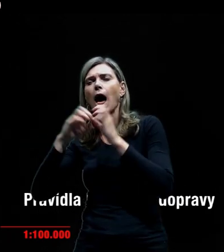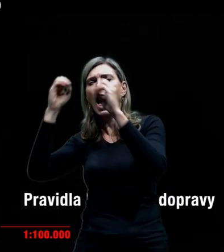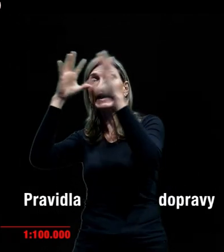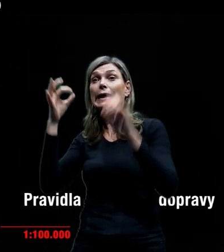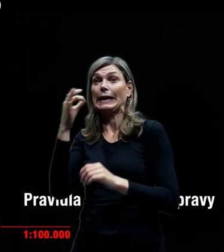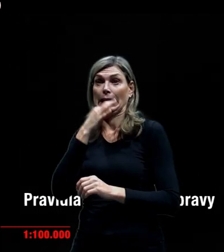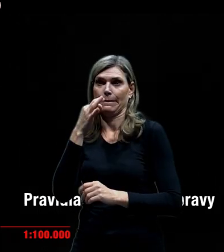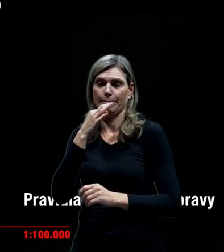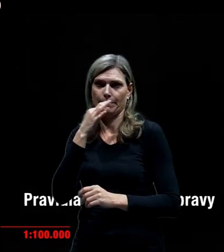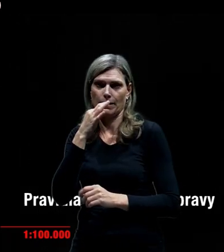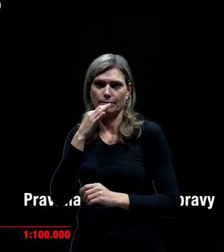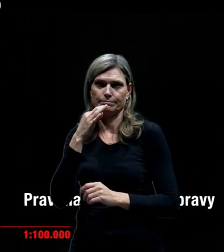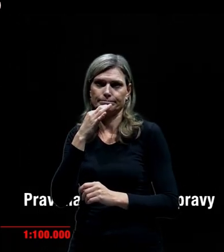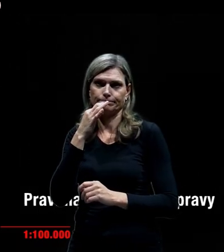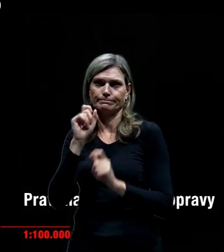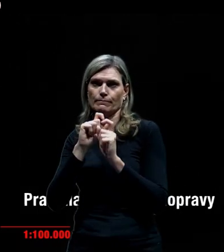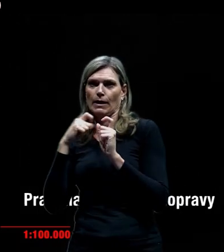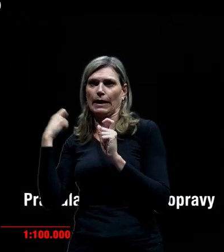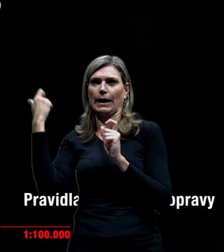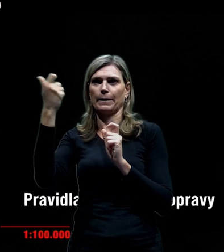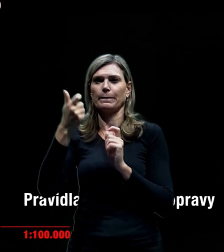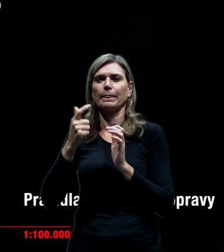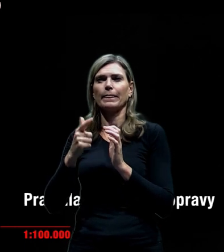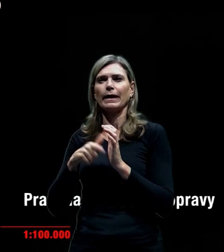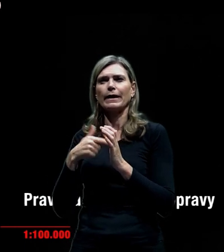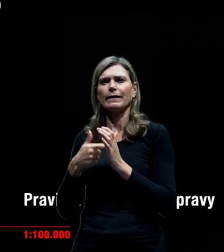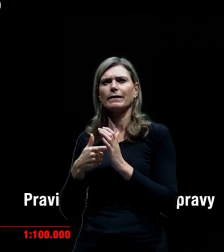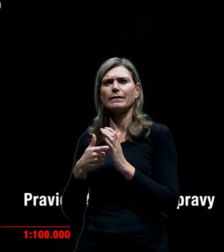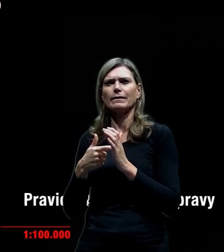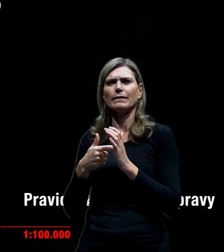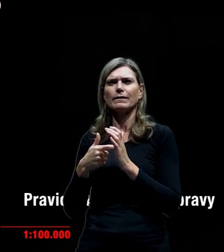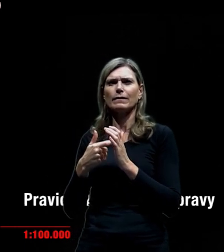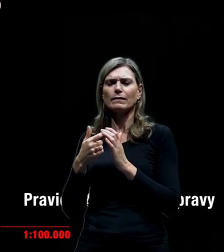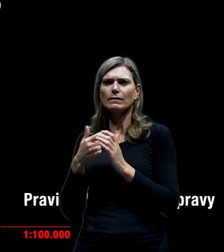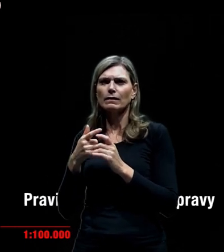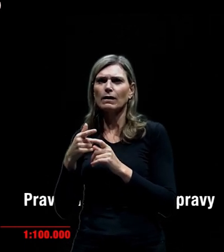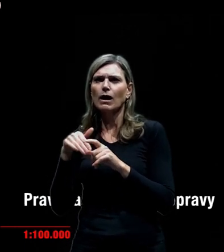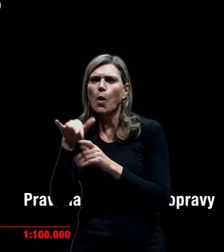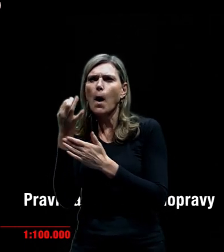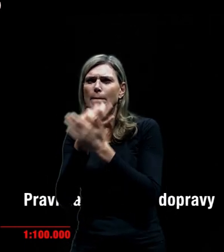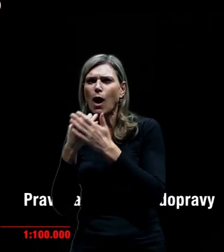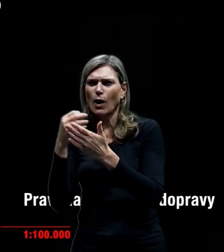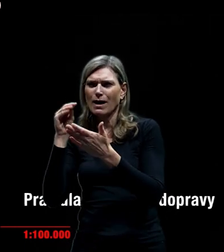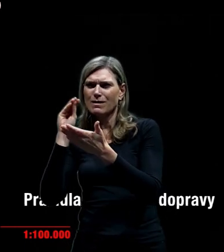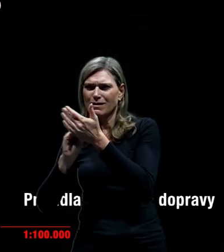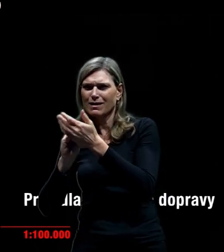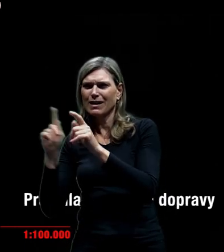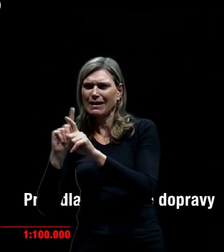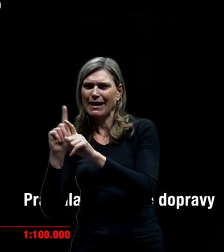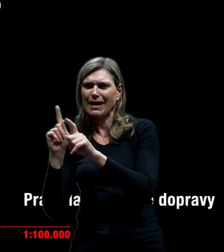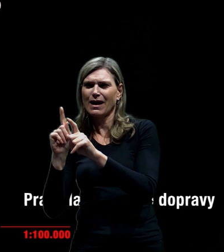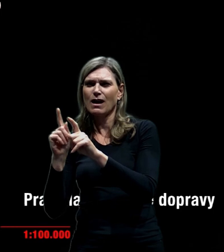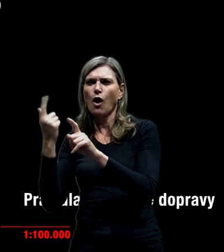hypotetického v okruhu, ne toho regionálního, který je naznačen v tom výkrese Marka